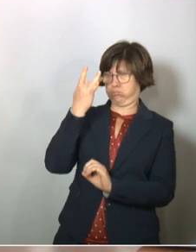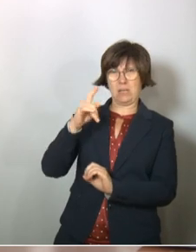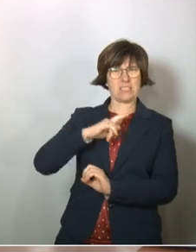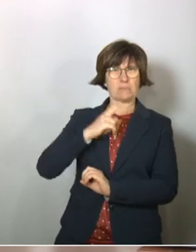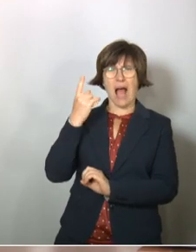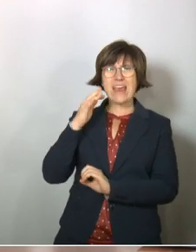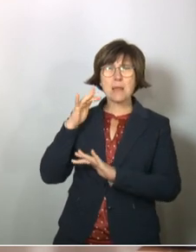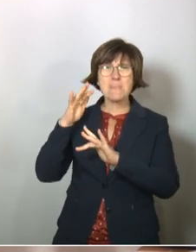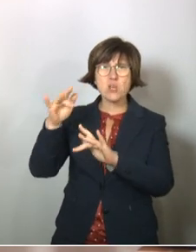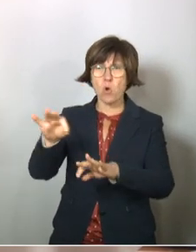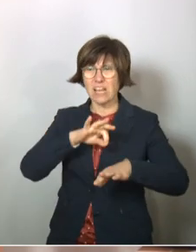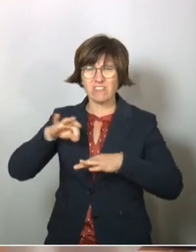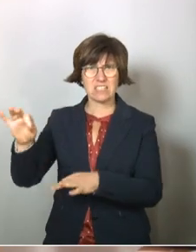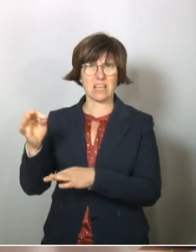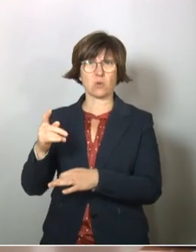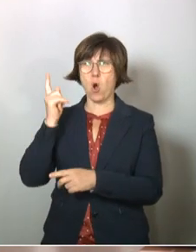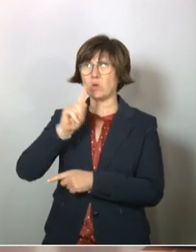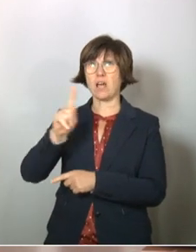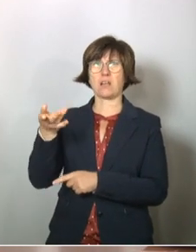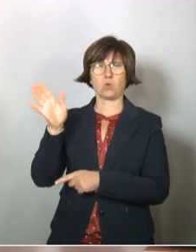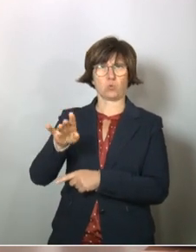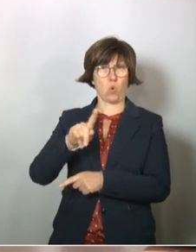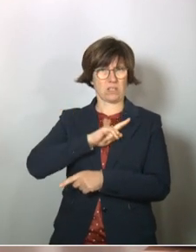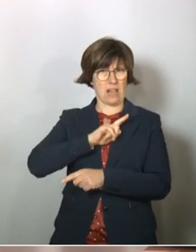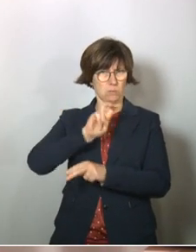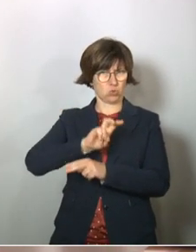bin für eine Million Infizierte zuständig, für 100.000 Tote.